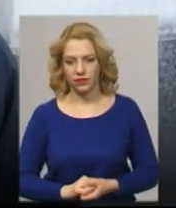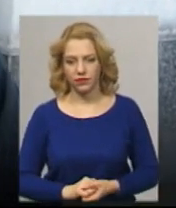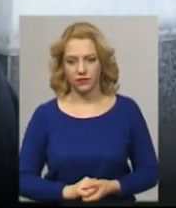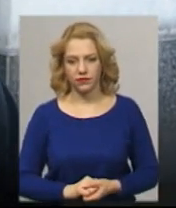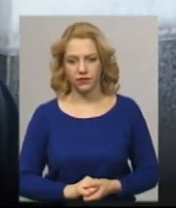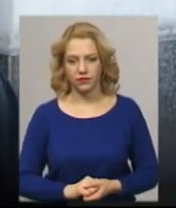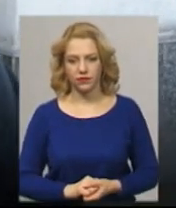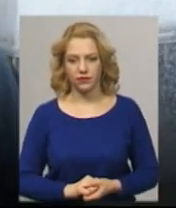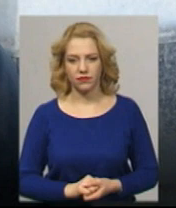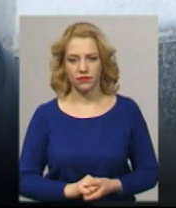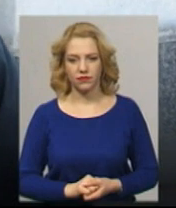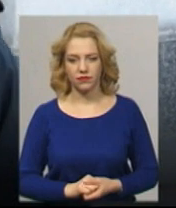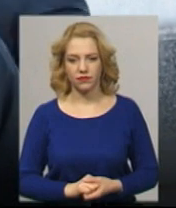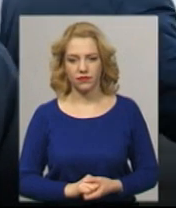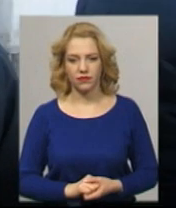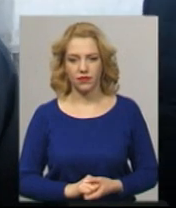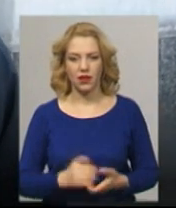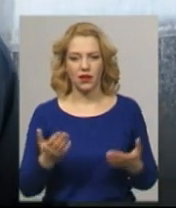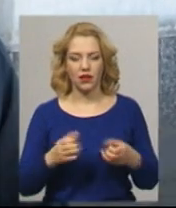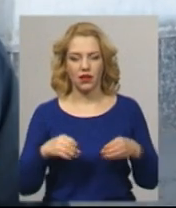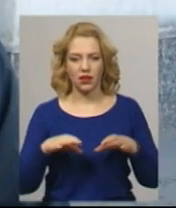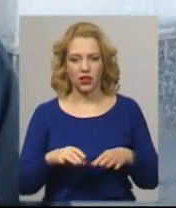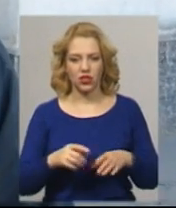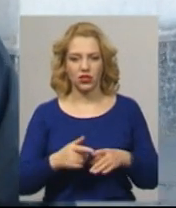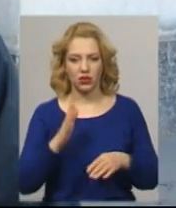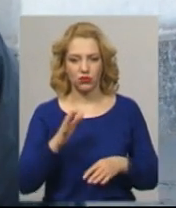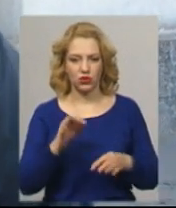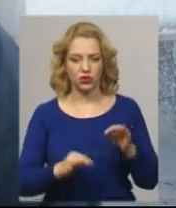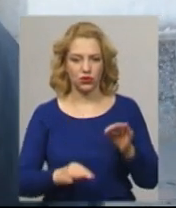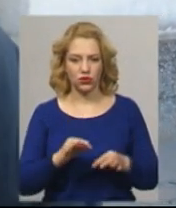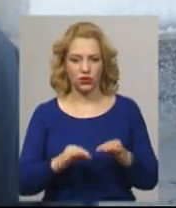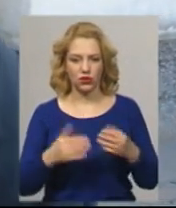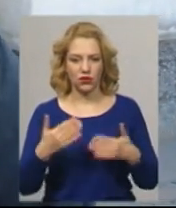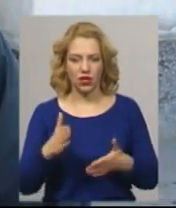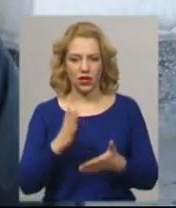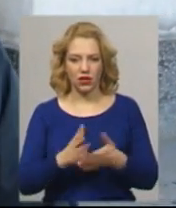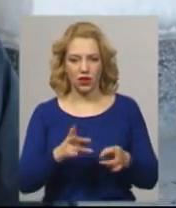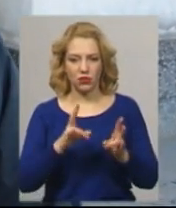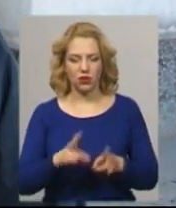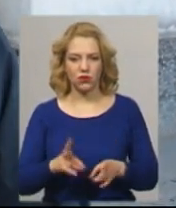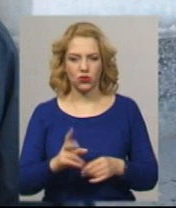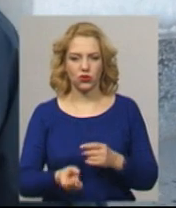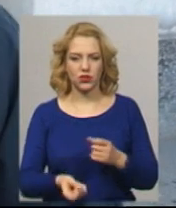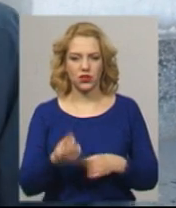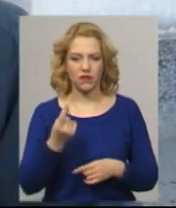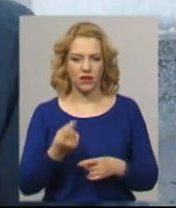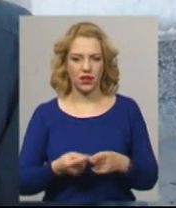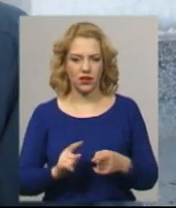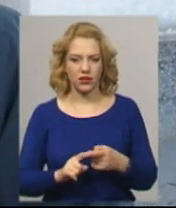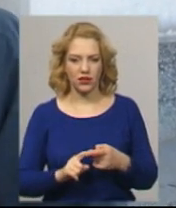що закінчиться, і яке рішення в ССУ. Вже є потерпівші, які з'являються, він і з'являються.